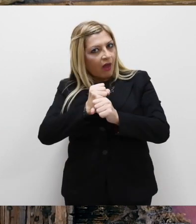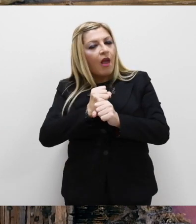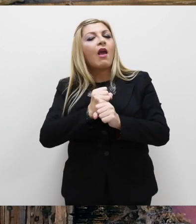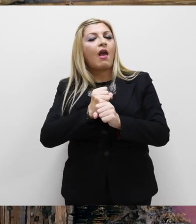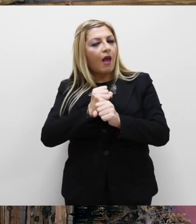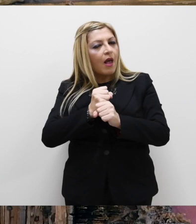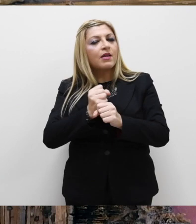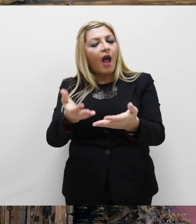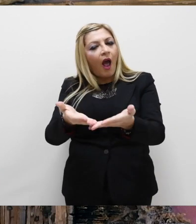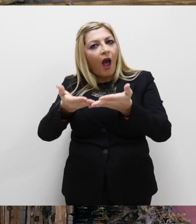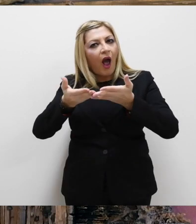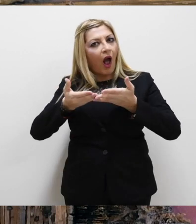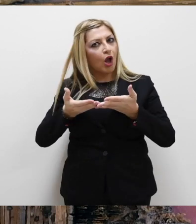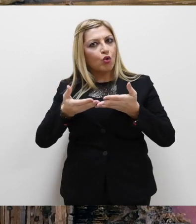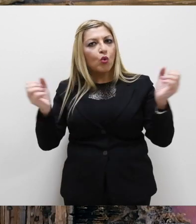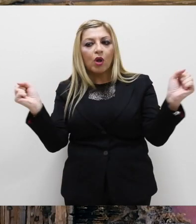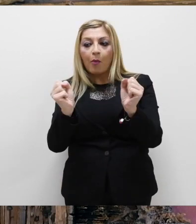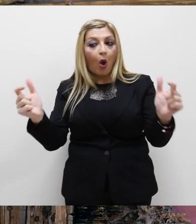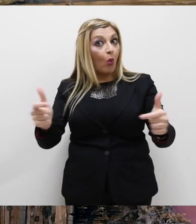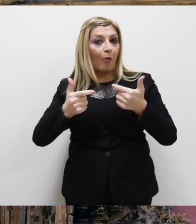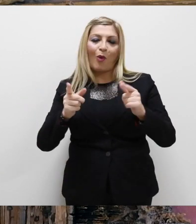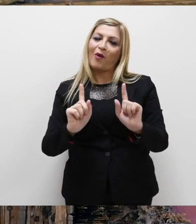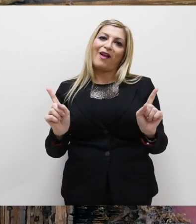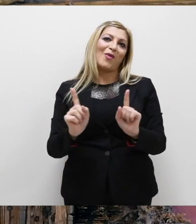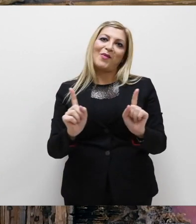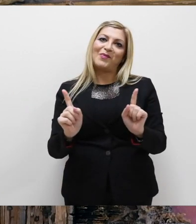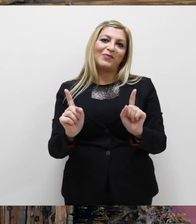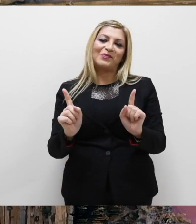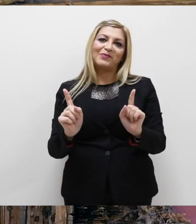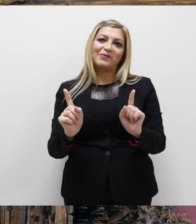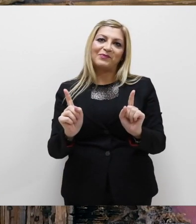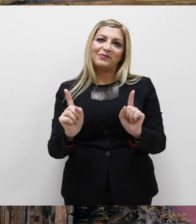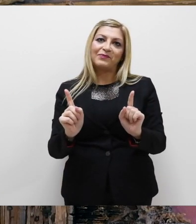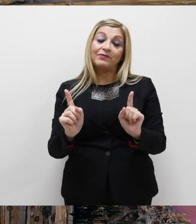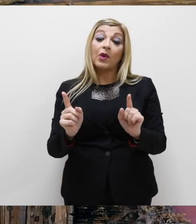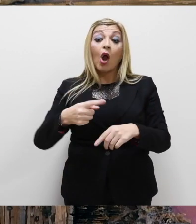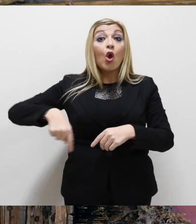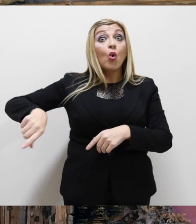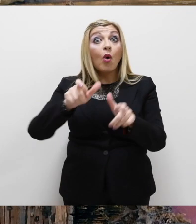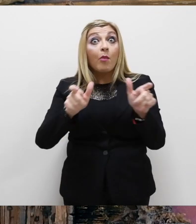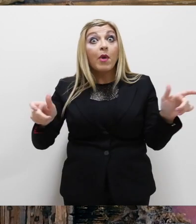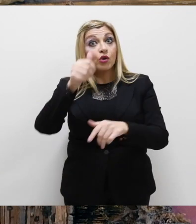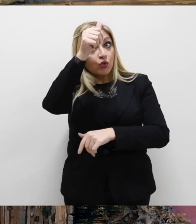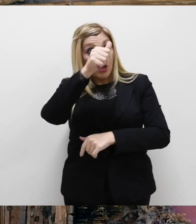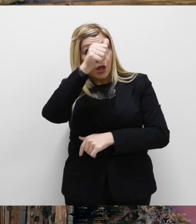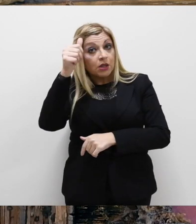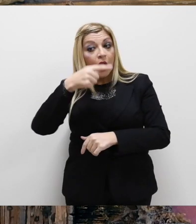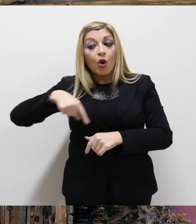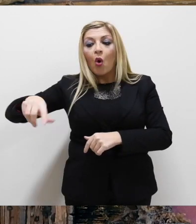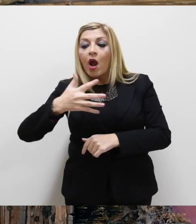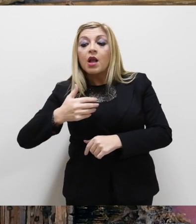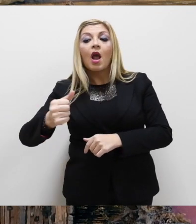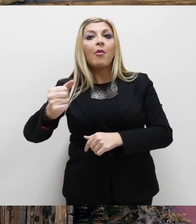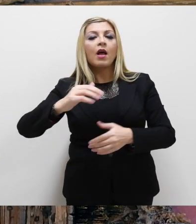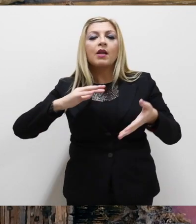fede ci impedisce di lasciarci paralizzare dalla paura. Come cristiani, infatti, siamo